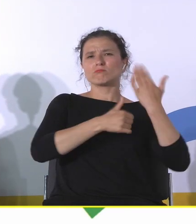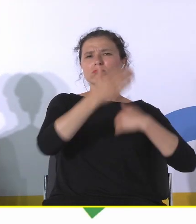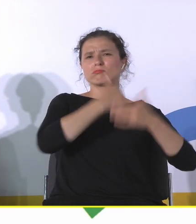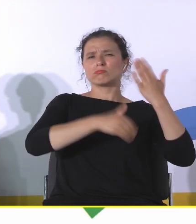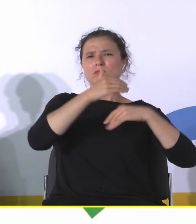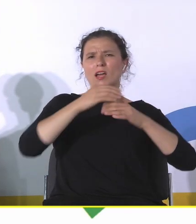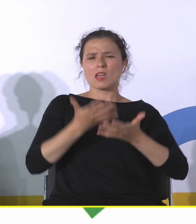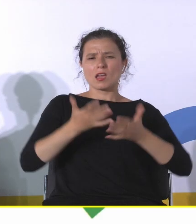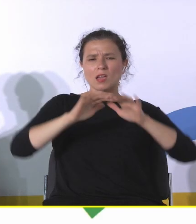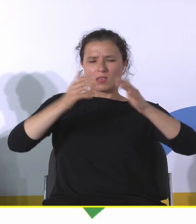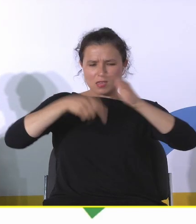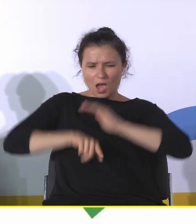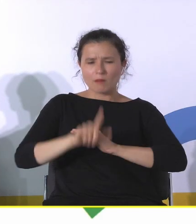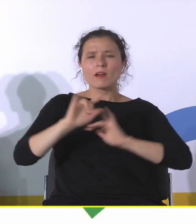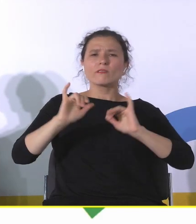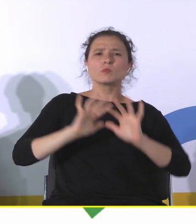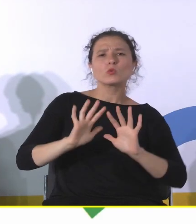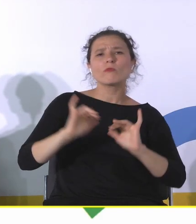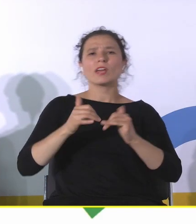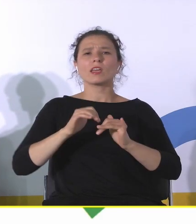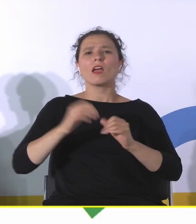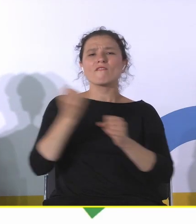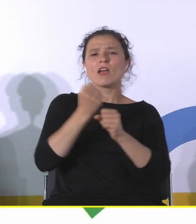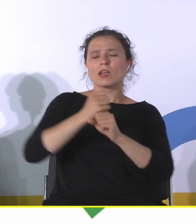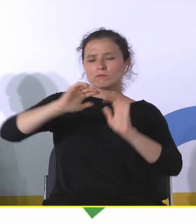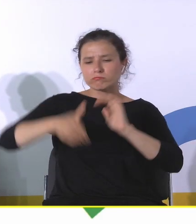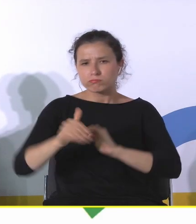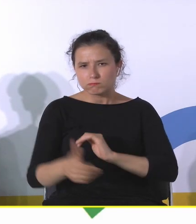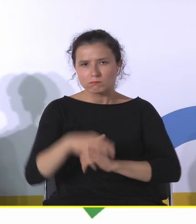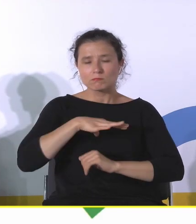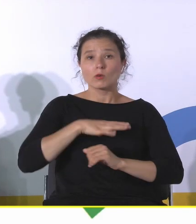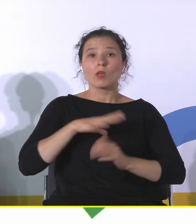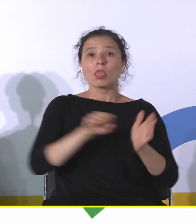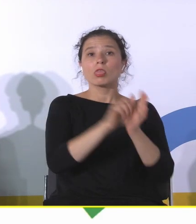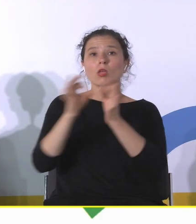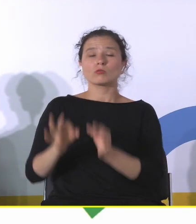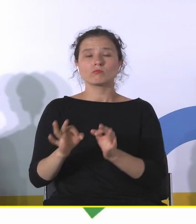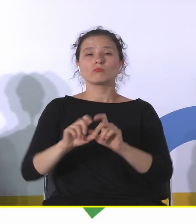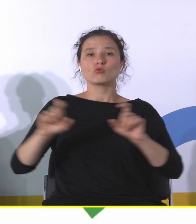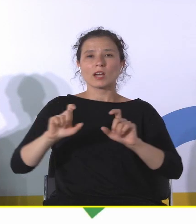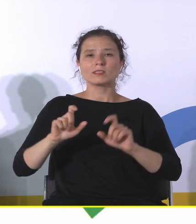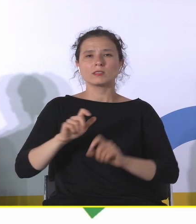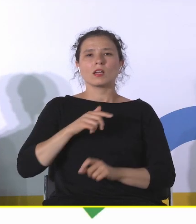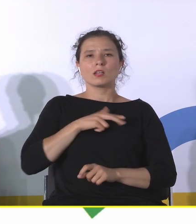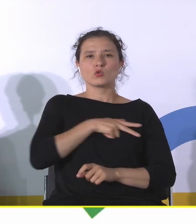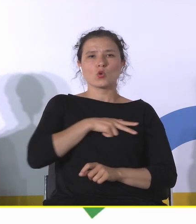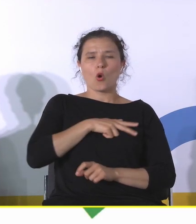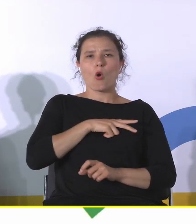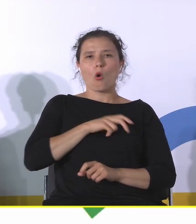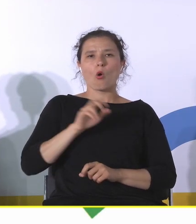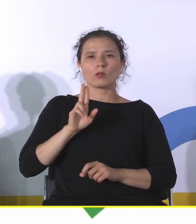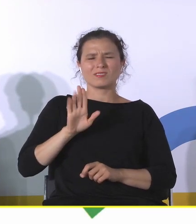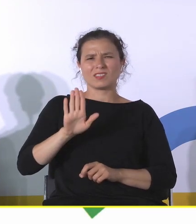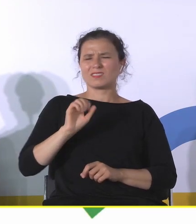wydobywano ten węgiel, do czasów współczesnych, do czasów solidarności, a nawet ciekawe pokazywano nam